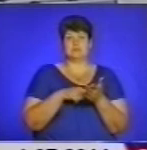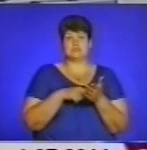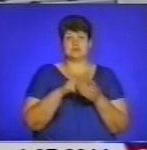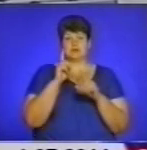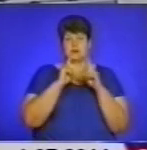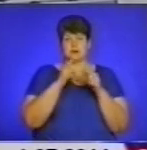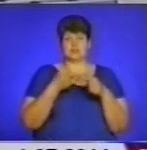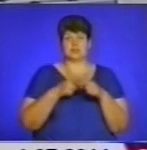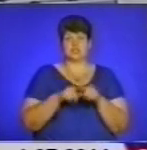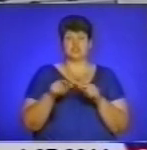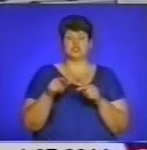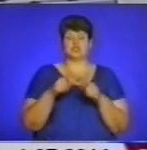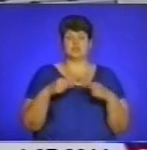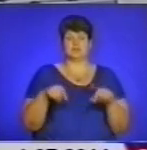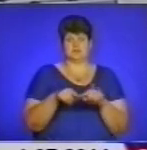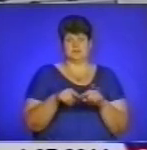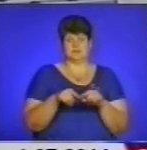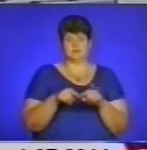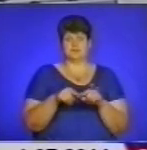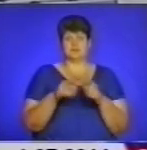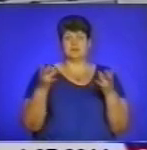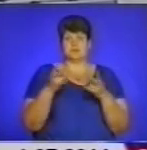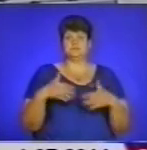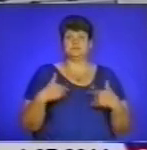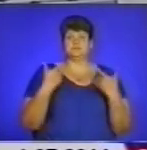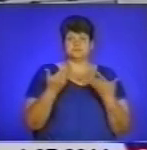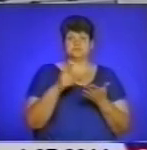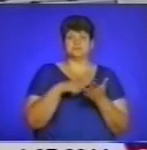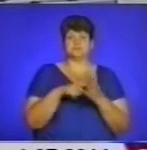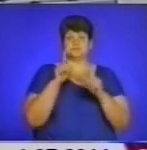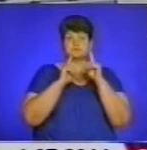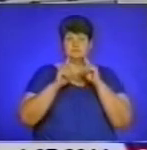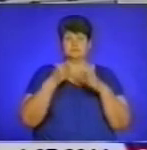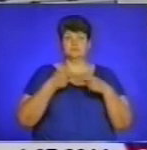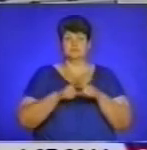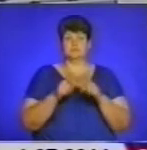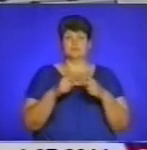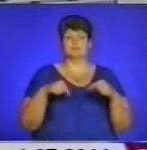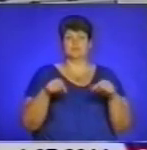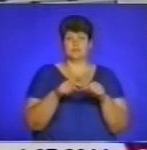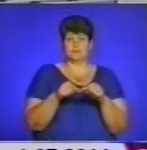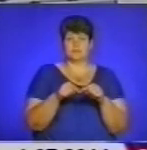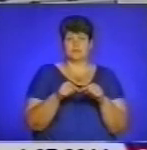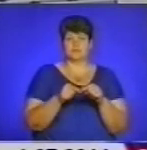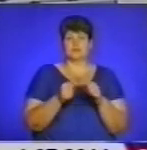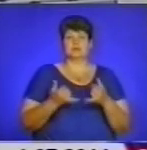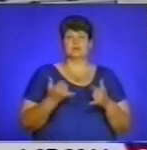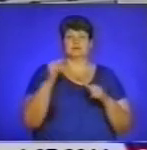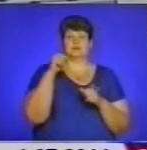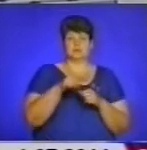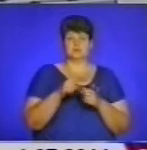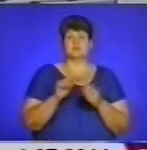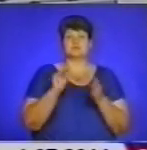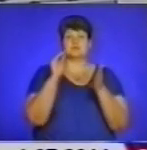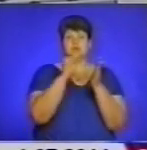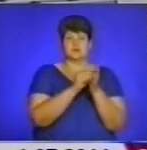встановлення або зняття дорожніх знаків, необхідно звертатися в міську раду, в цей технічний відділ. Але все ж таки для того, щоб встановити